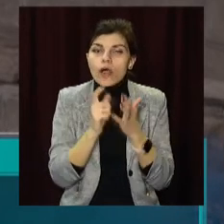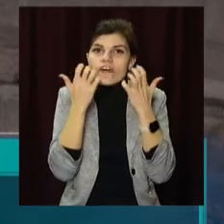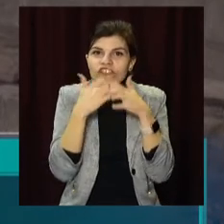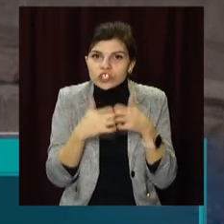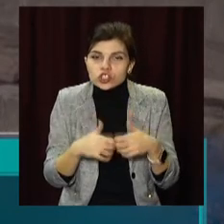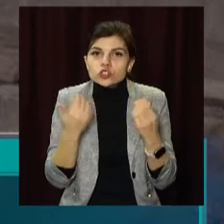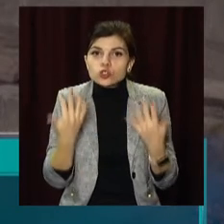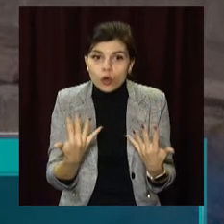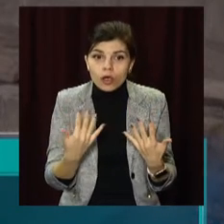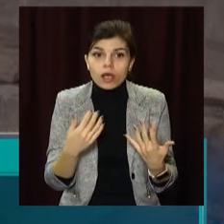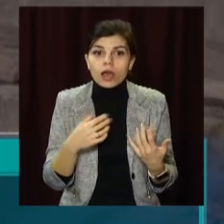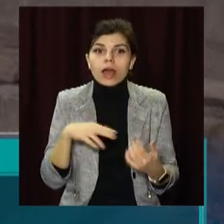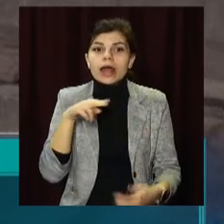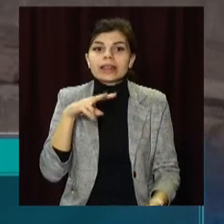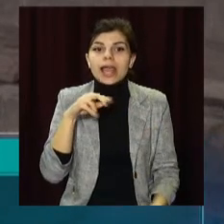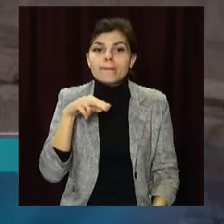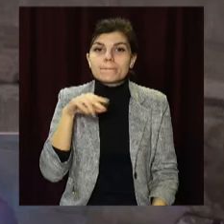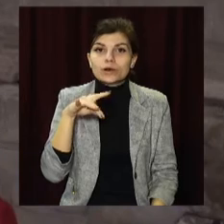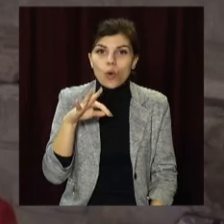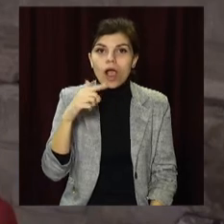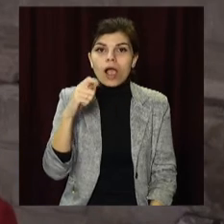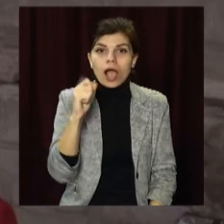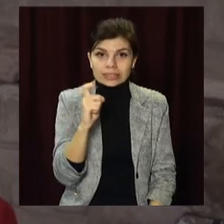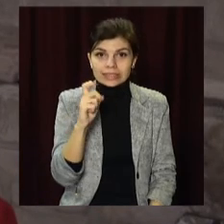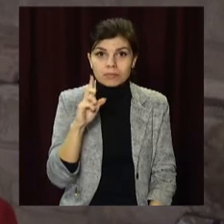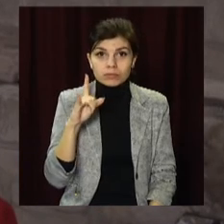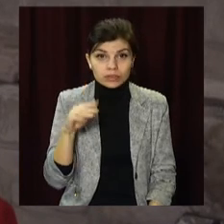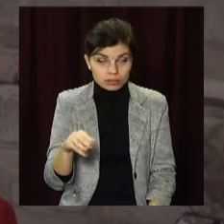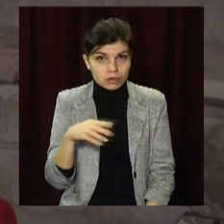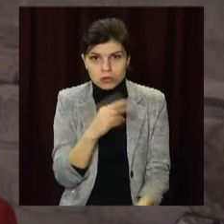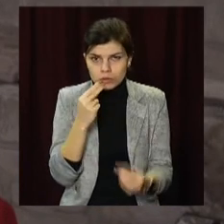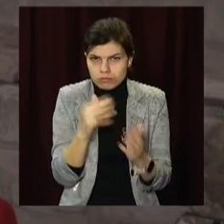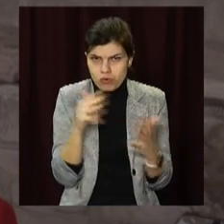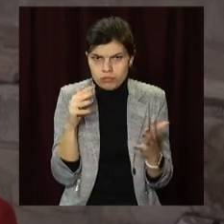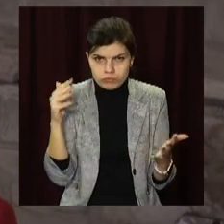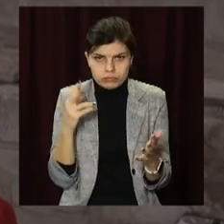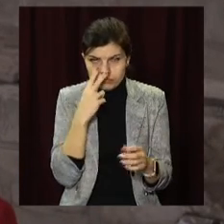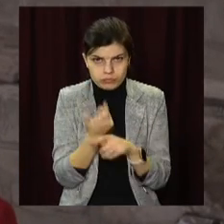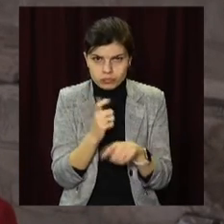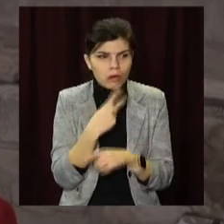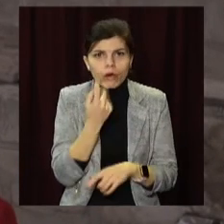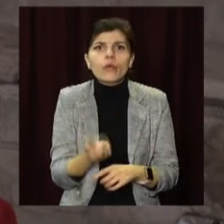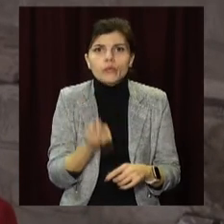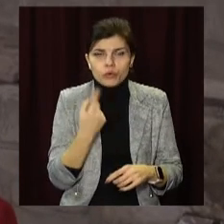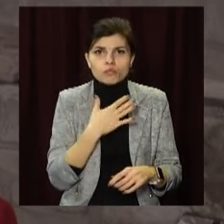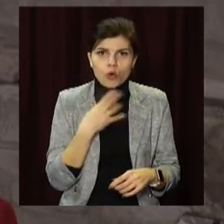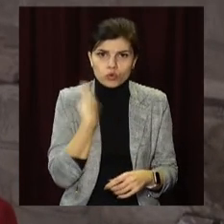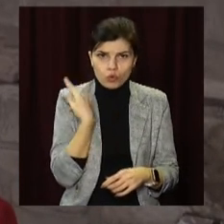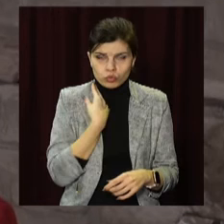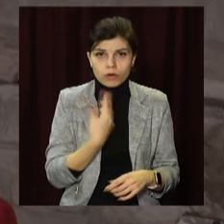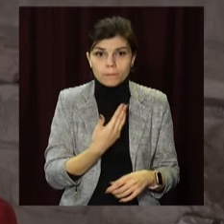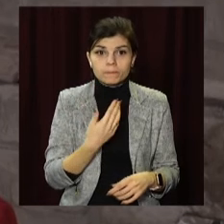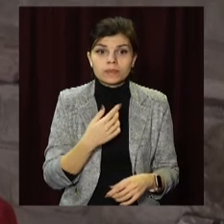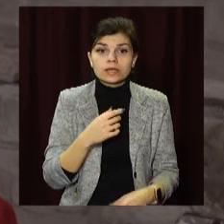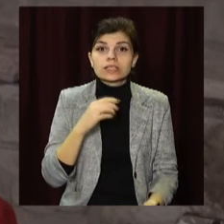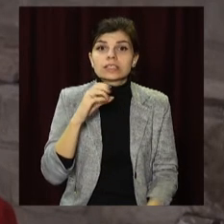таку ціну, етаку ціну, верній, задовженість мою. Дніпропетровськаз збит, пишуть мені, я маю,